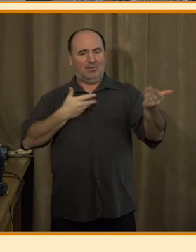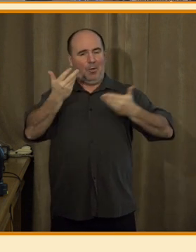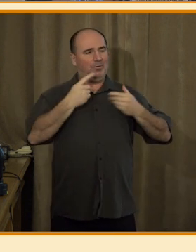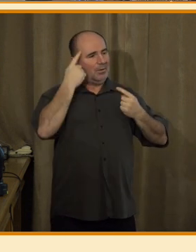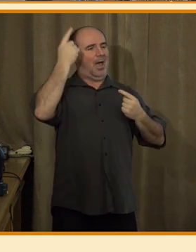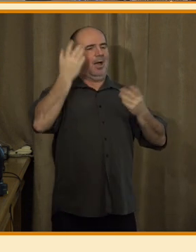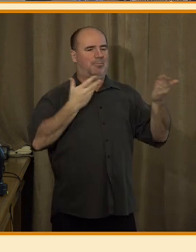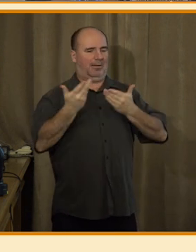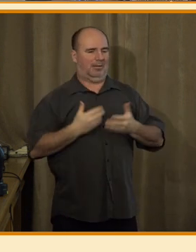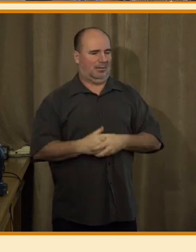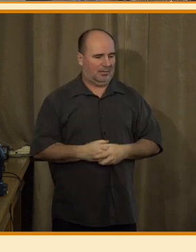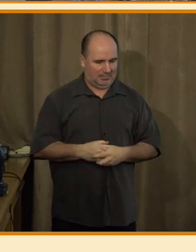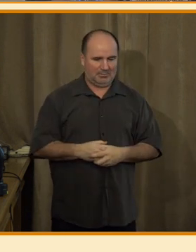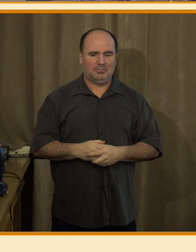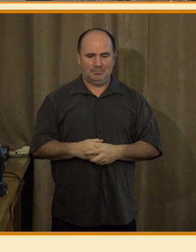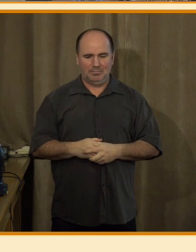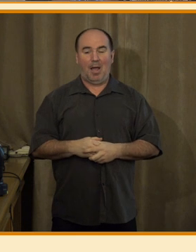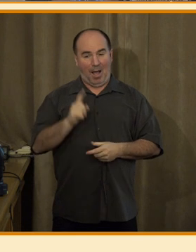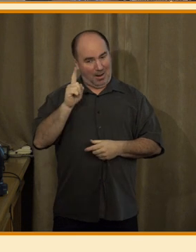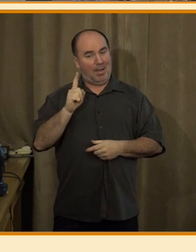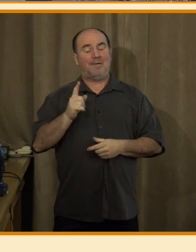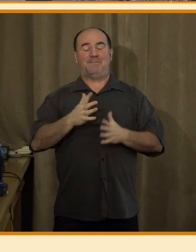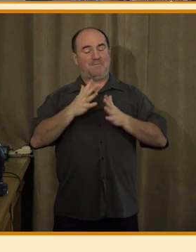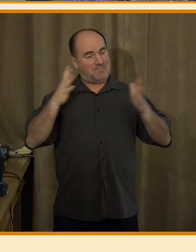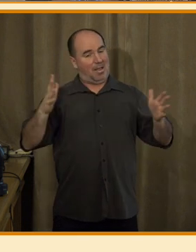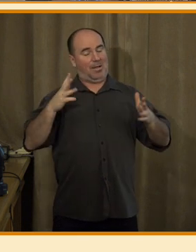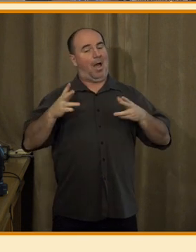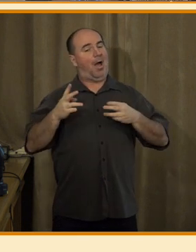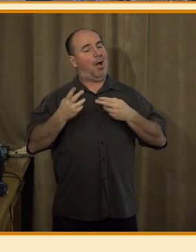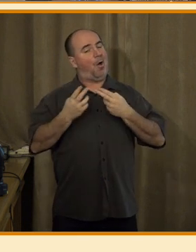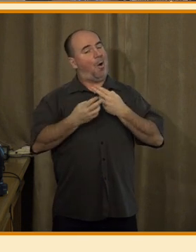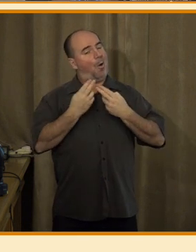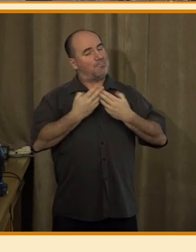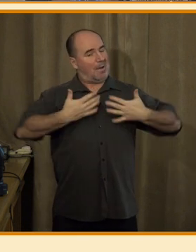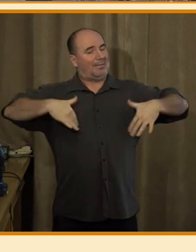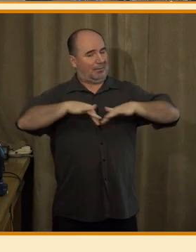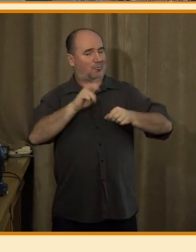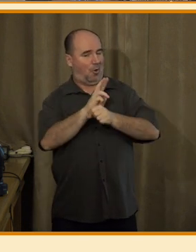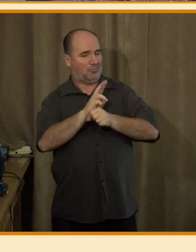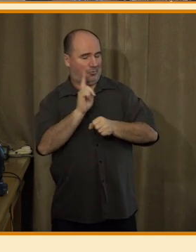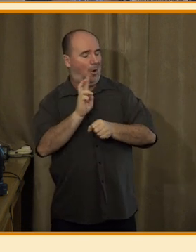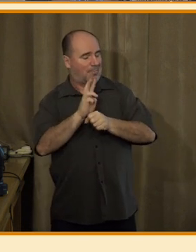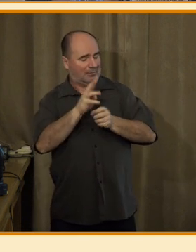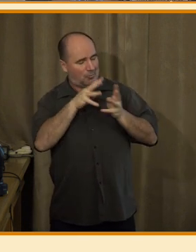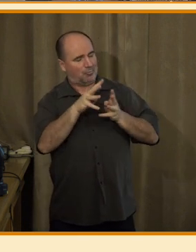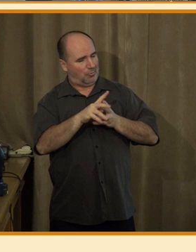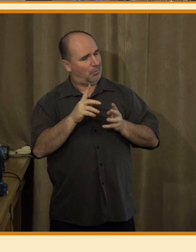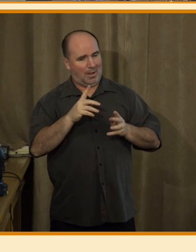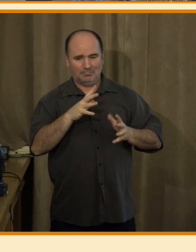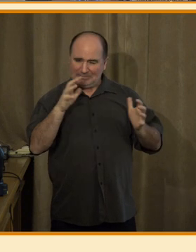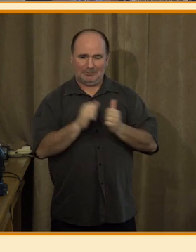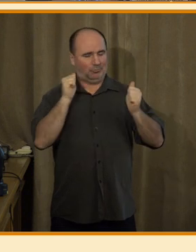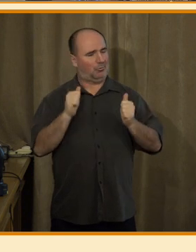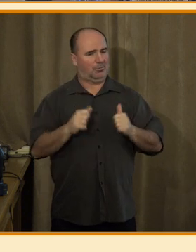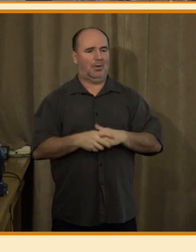tam platí ta velká, velká obezřetnost. A co je v případě spravodajské agentury velmi důležité? My ve spravodajství